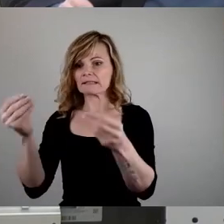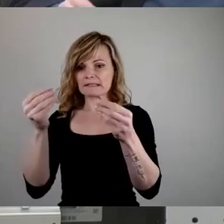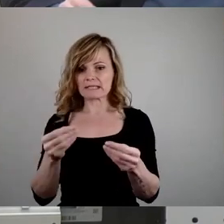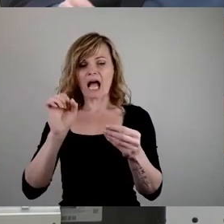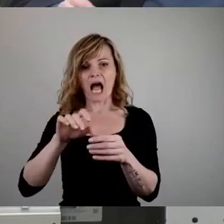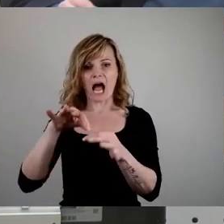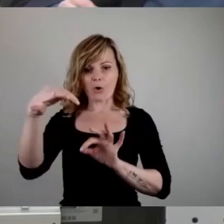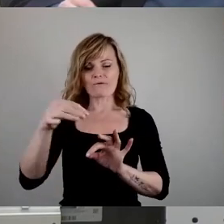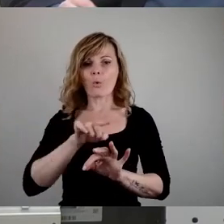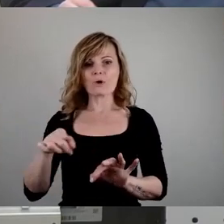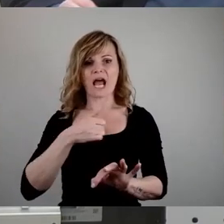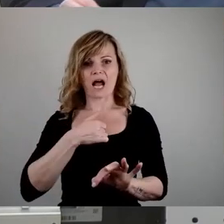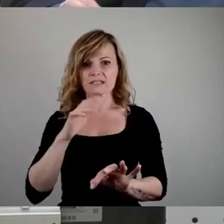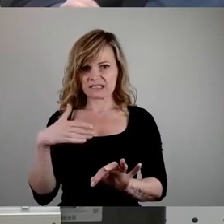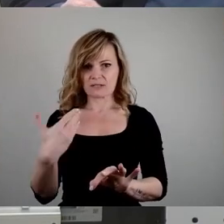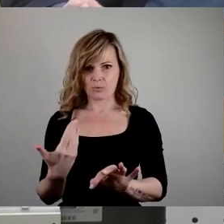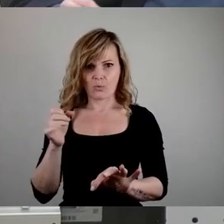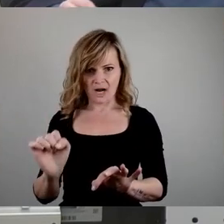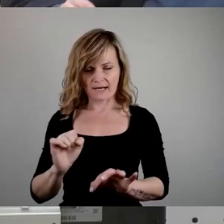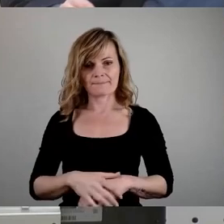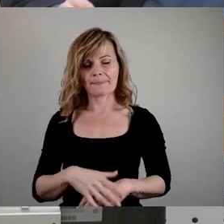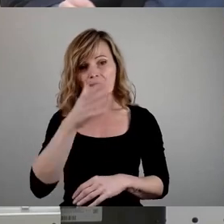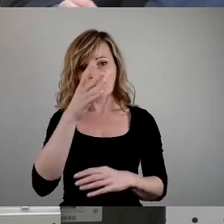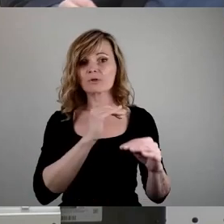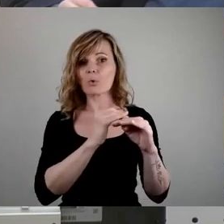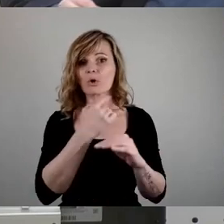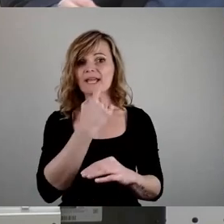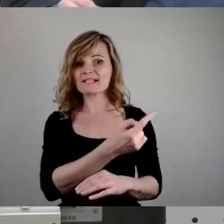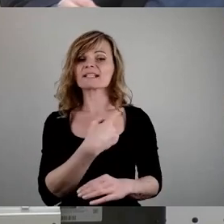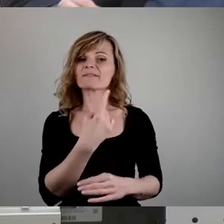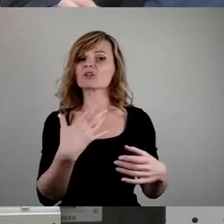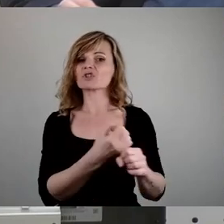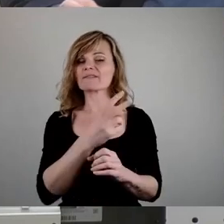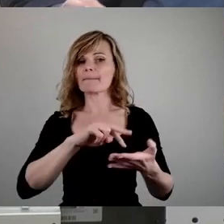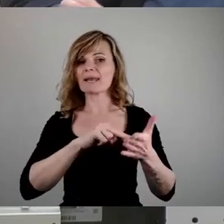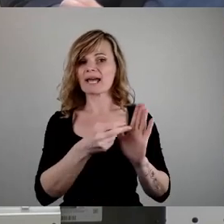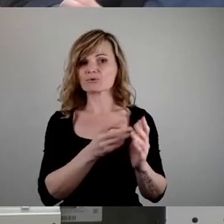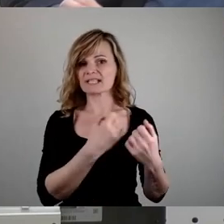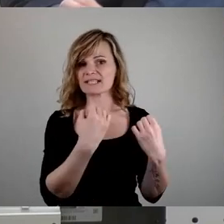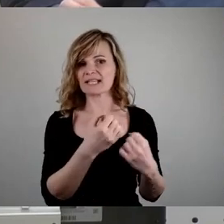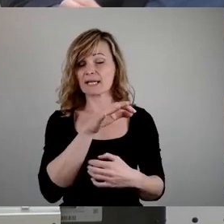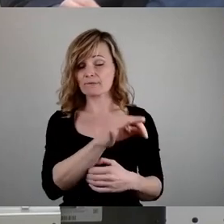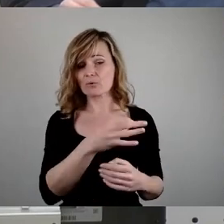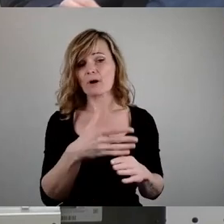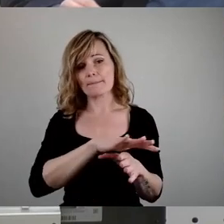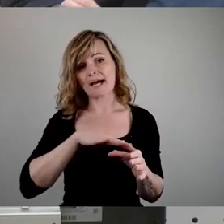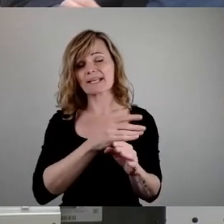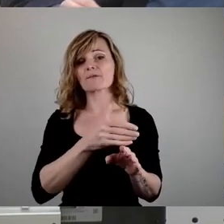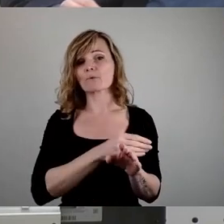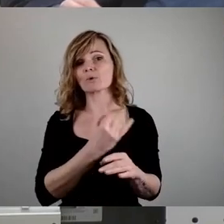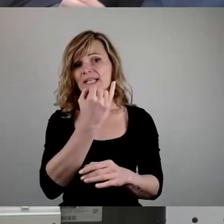Die grüne Kollegin mit, damit schaffen wir Planungssicherheit im Bereich der frühkindlichen Bildung und der FDP-Kollege mit,